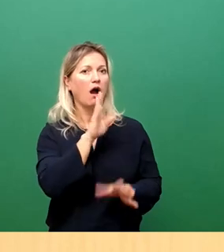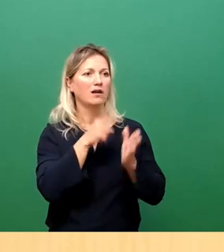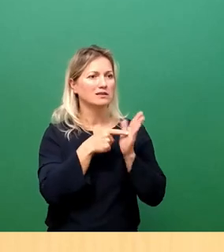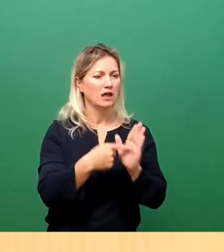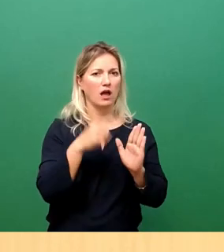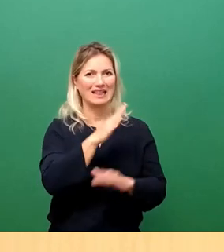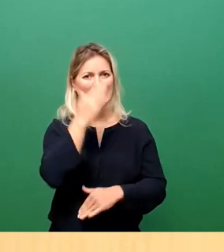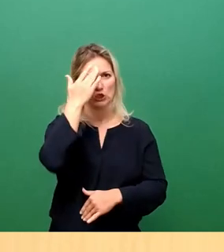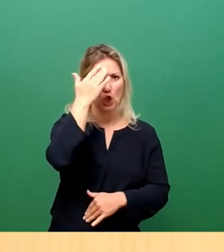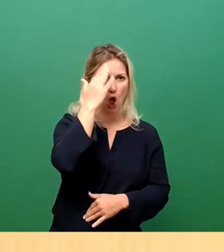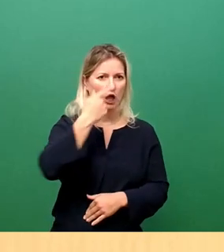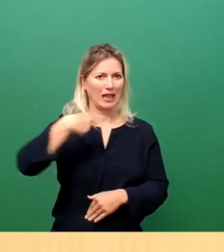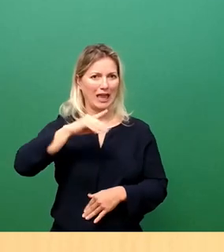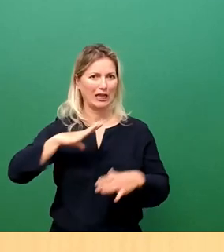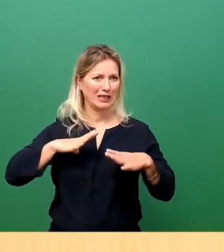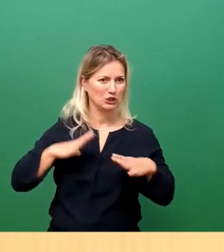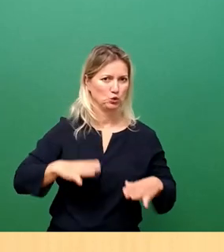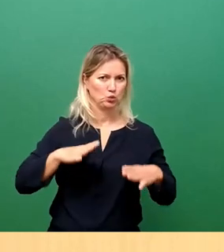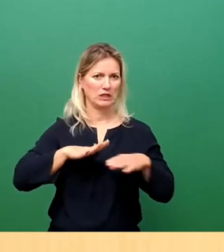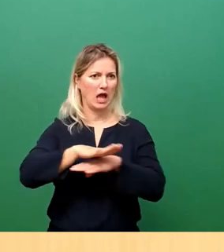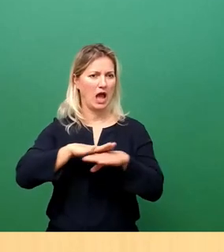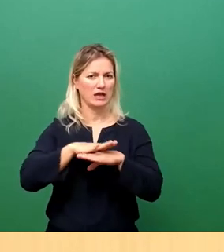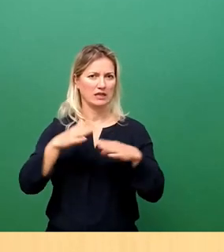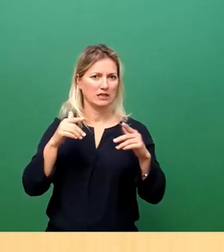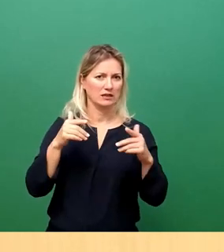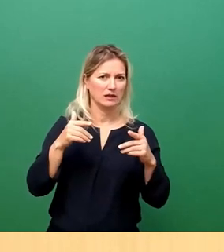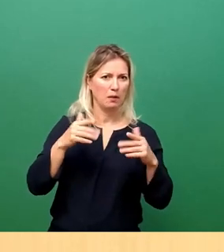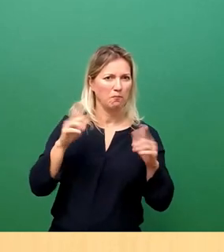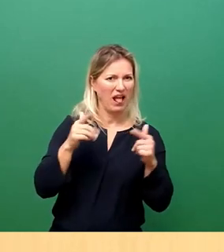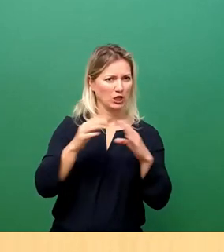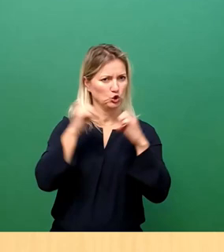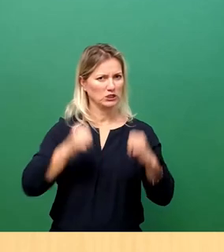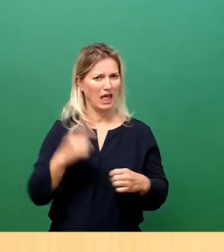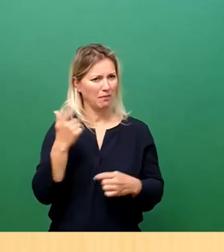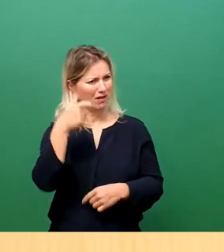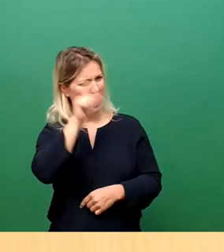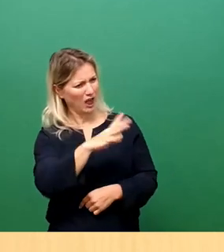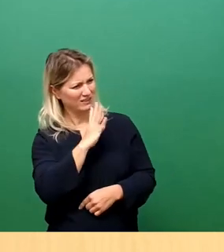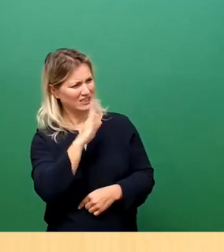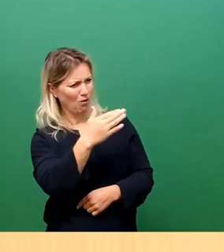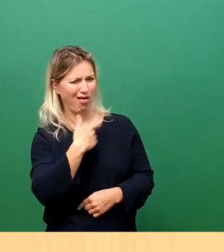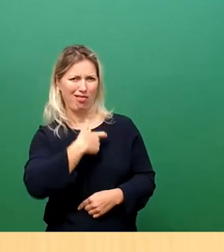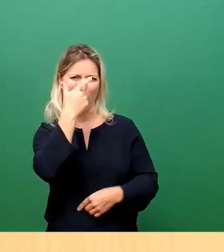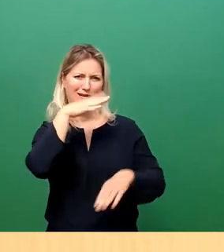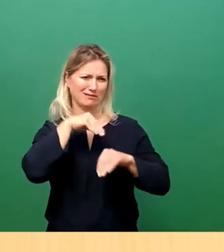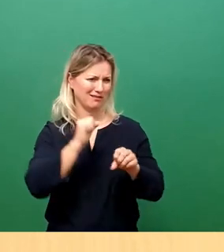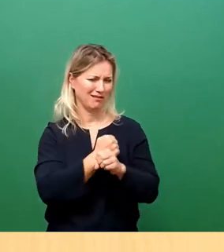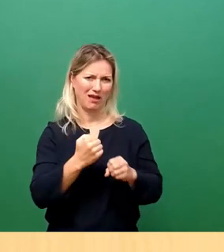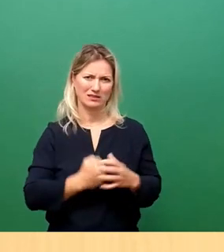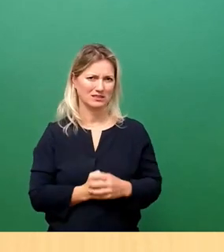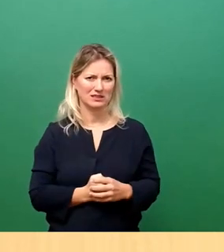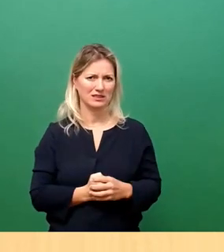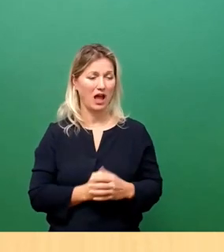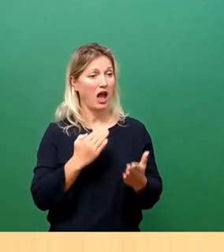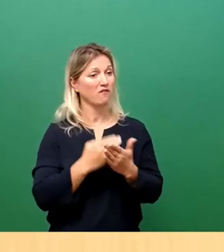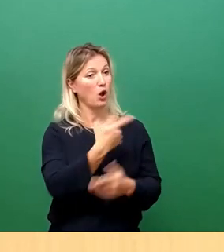unseres Gesundheits- und Pflegesystems einfach nicht ernst zu nehmen. Weil sie nicht die Sorgen der Patienten